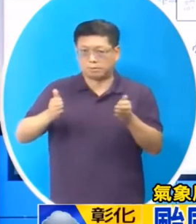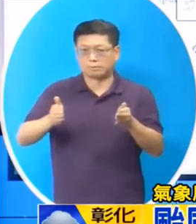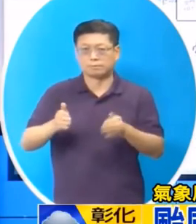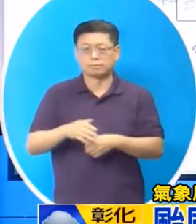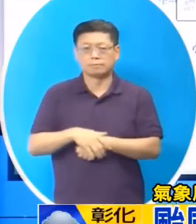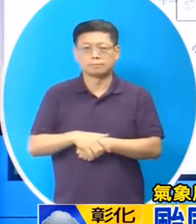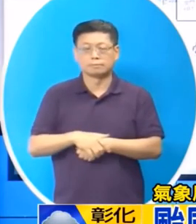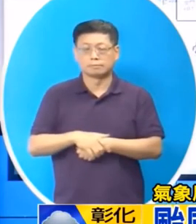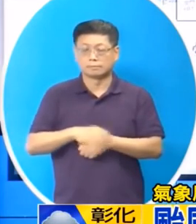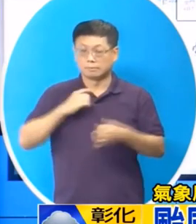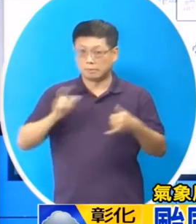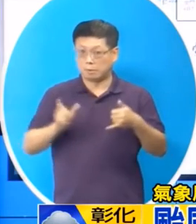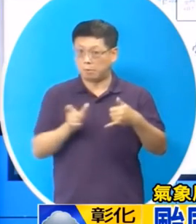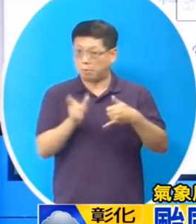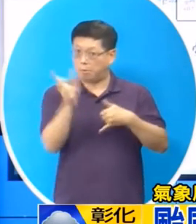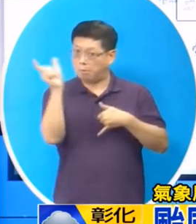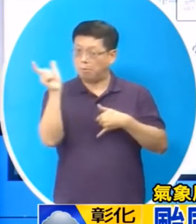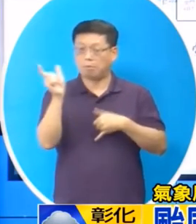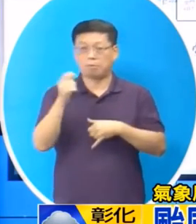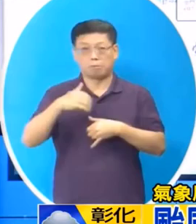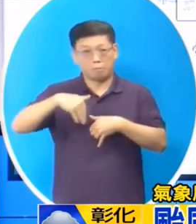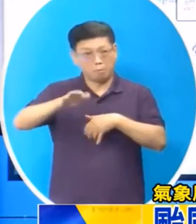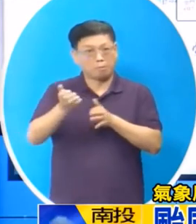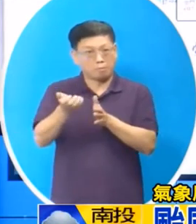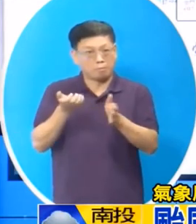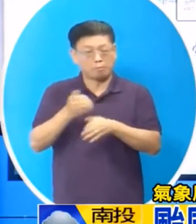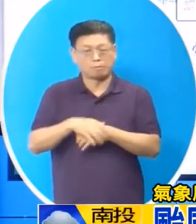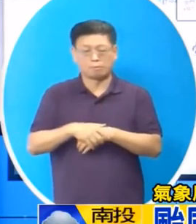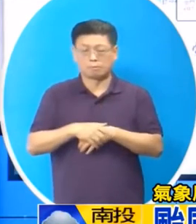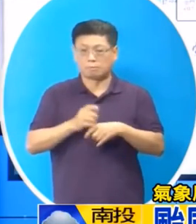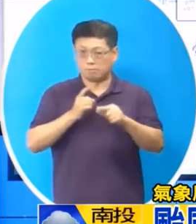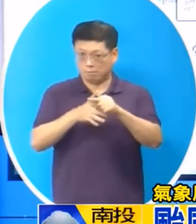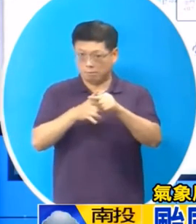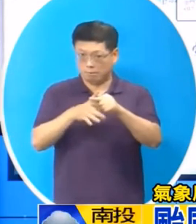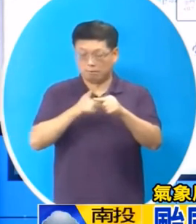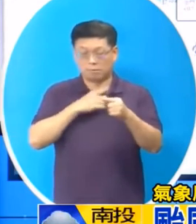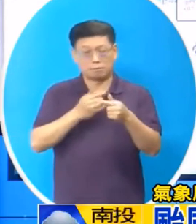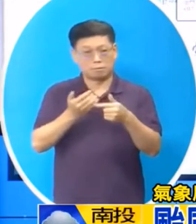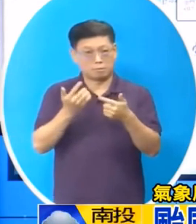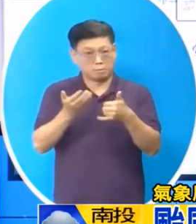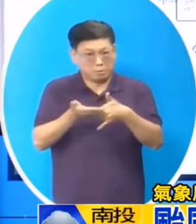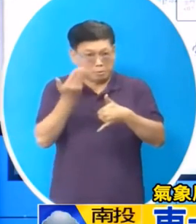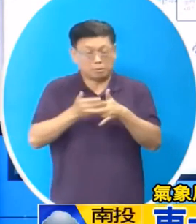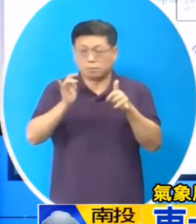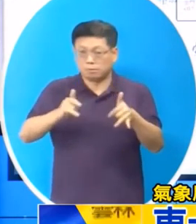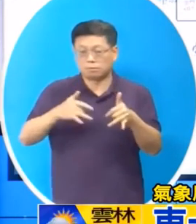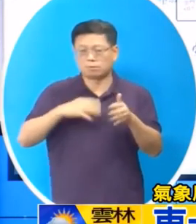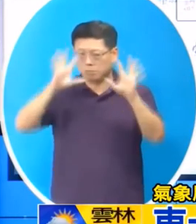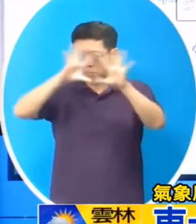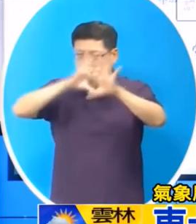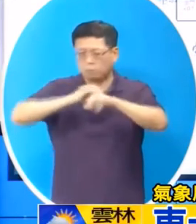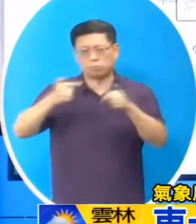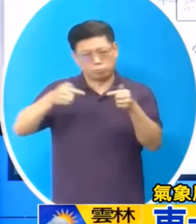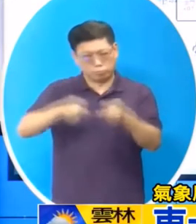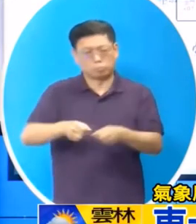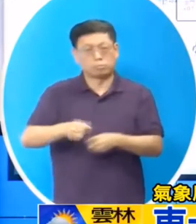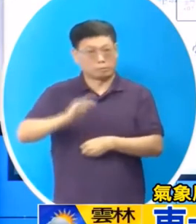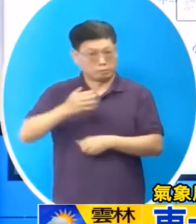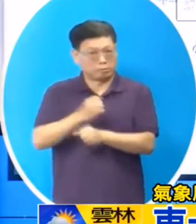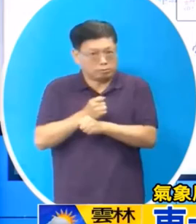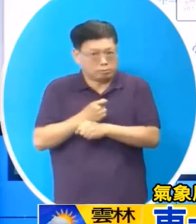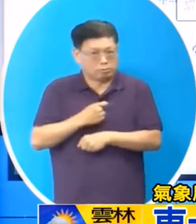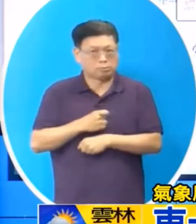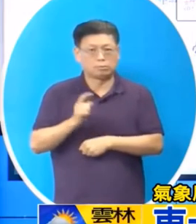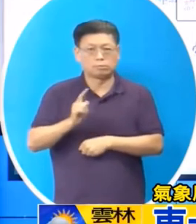段时间在台风逐渐北移的过程中中部北部的降雨到深夜以后慢慢缓和下来但是也可以注意